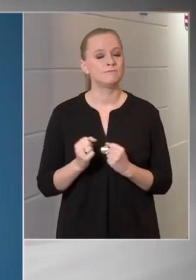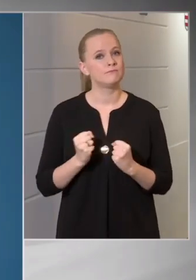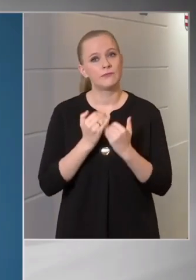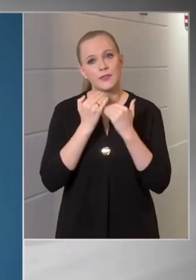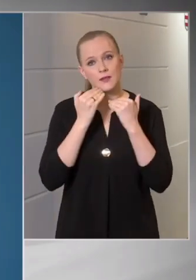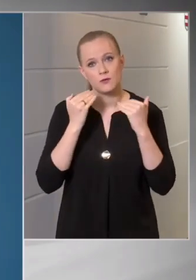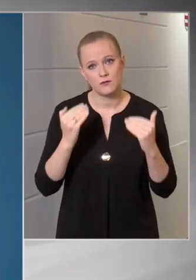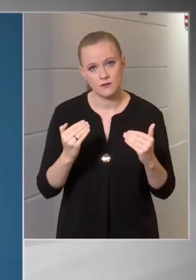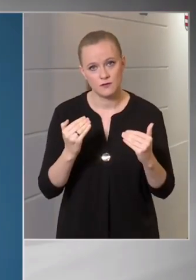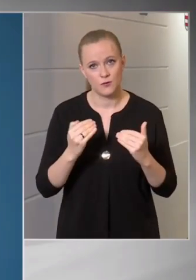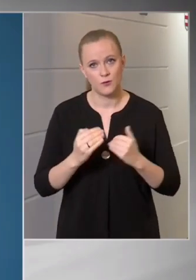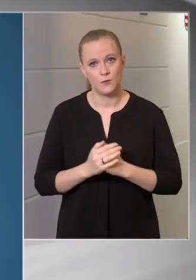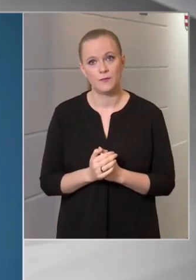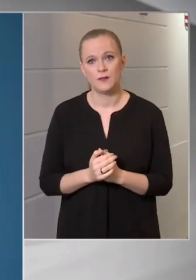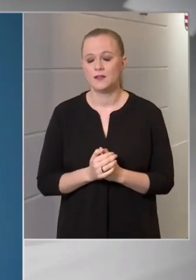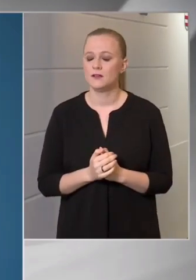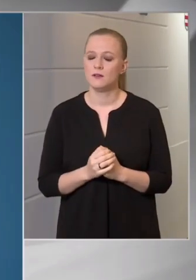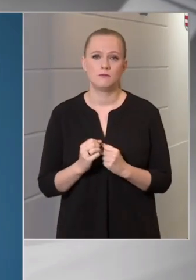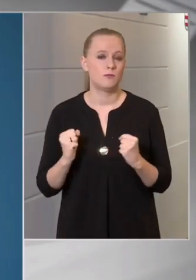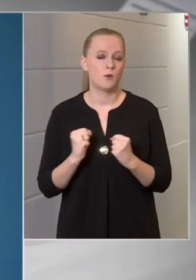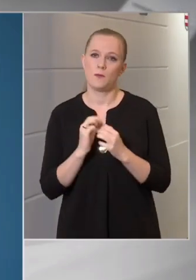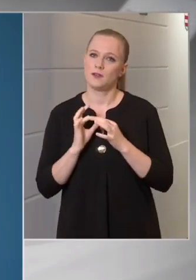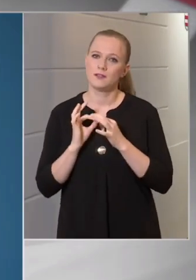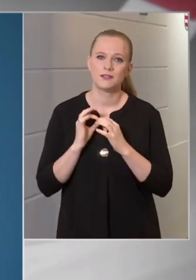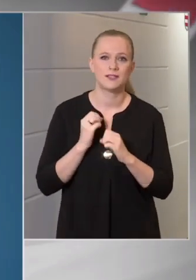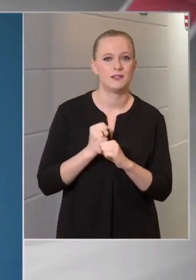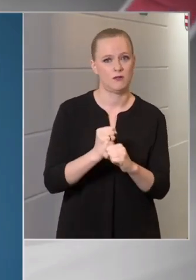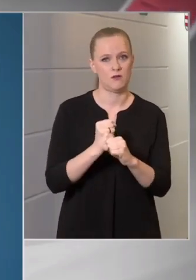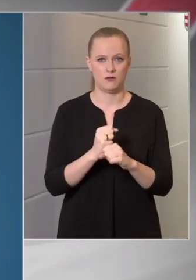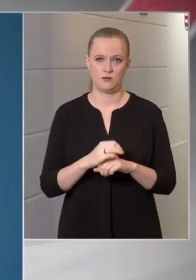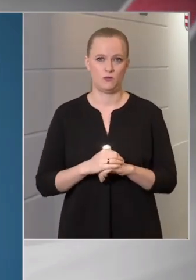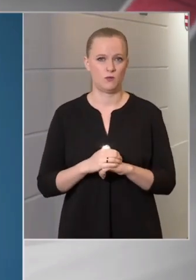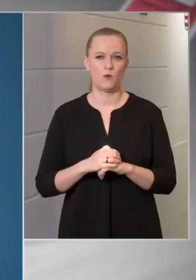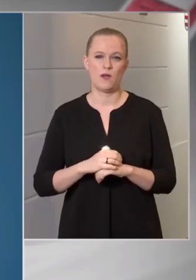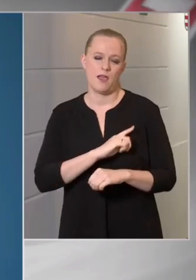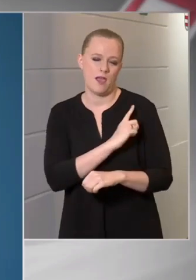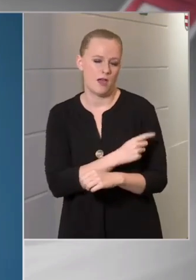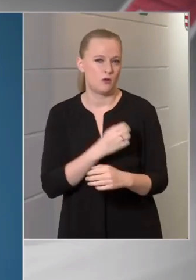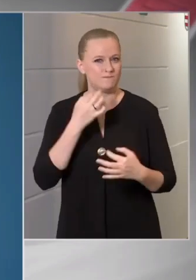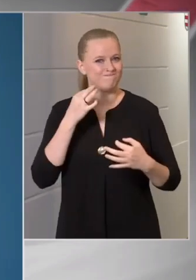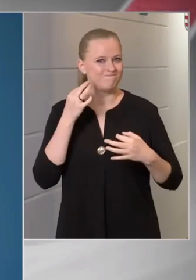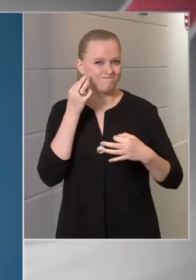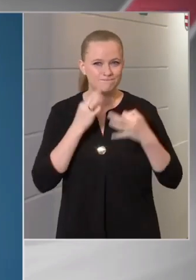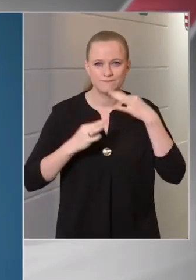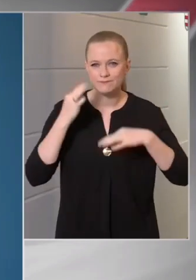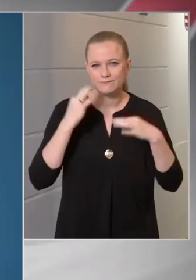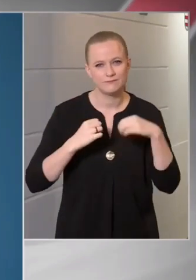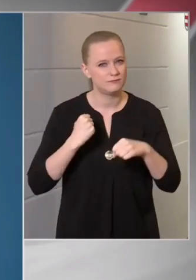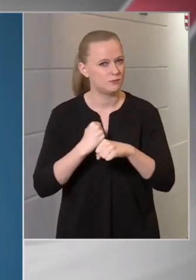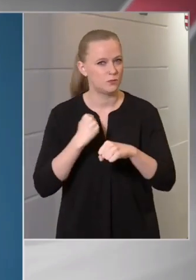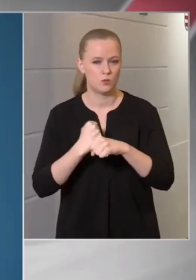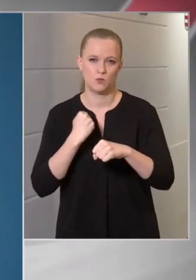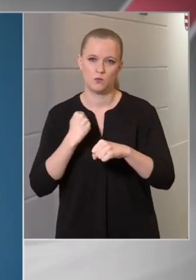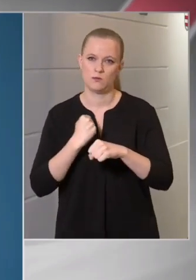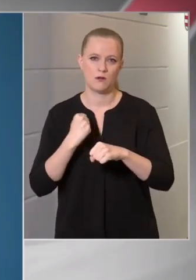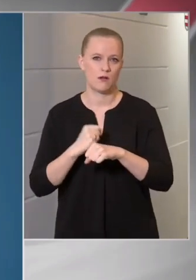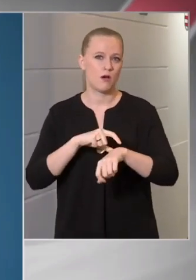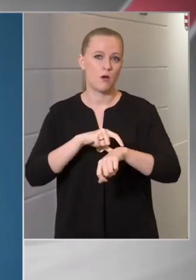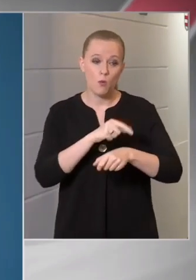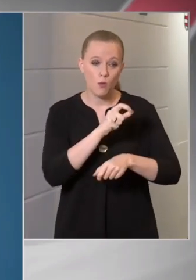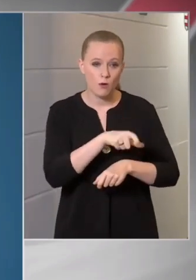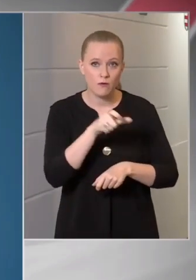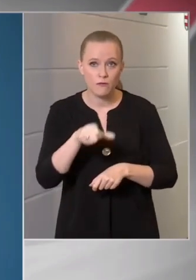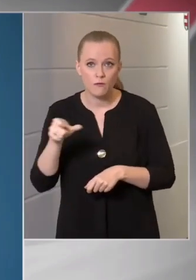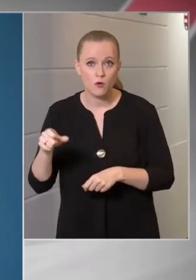azt a rendkívüli, kitartó, erőteljes és megfeszített munkát, amit orvosaink,